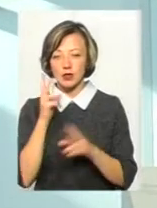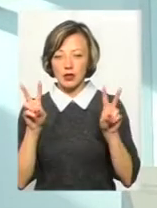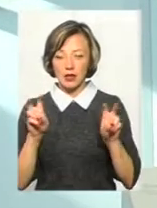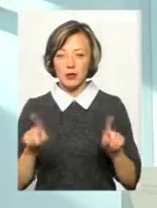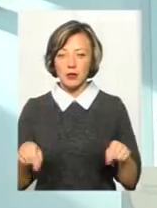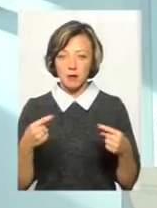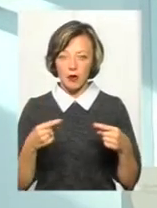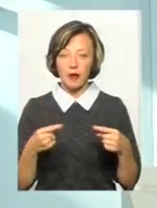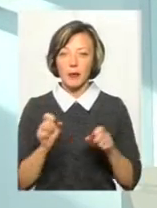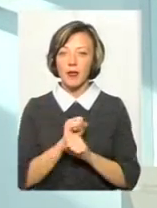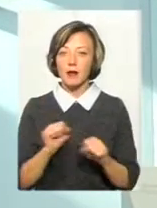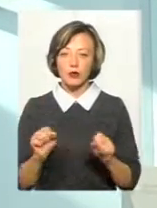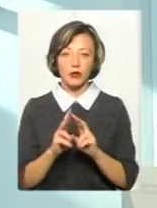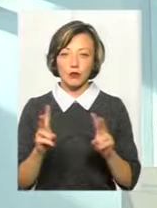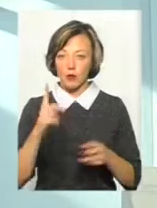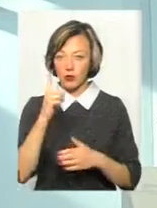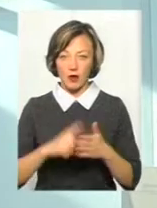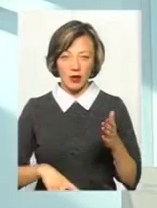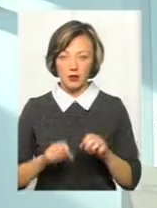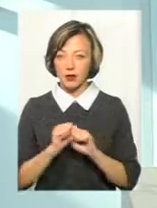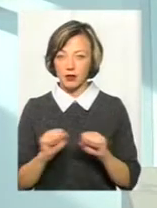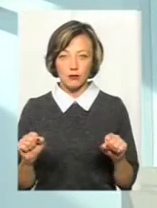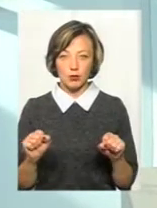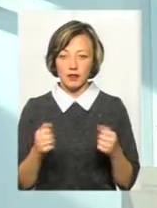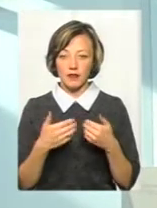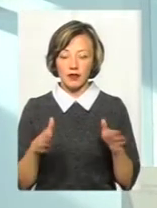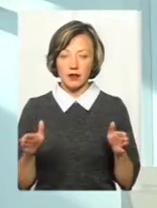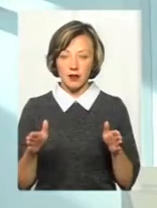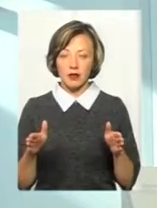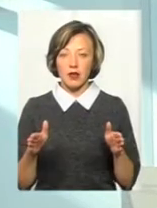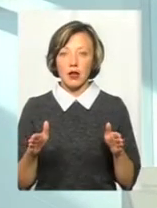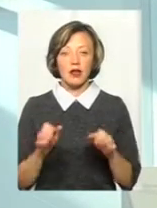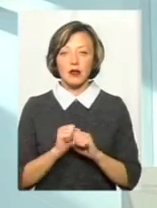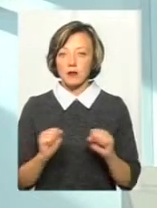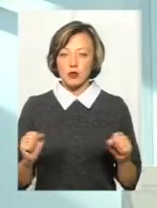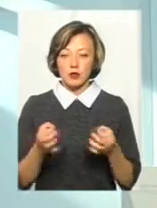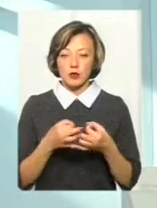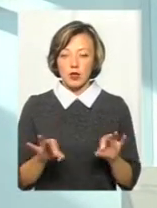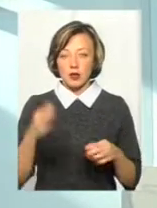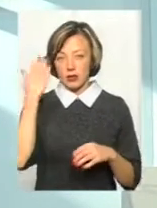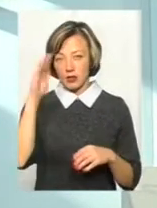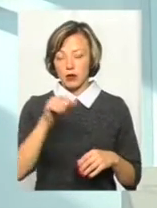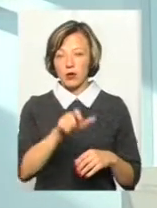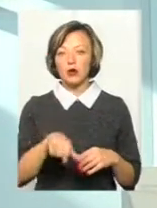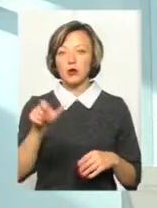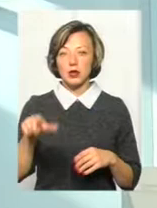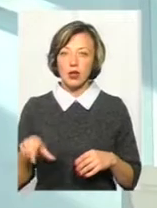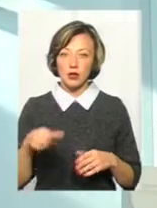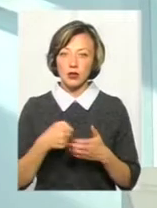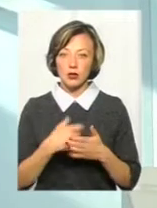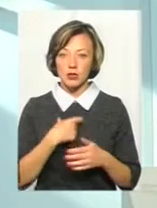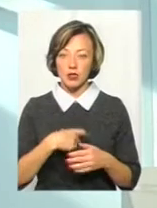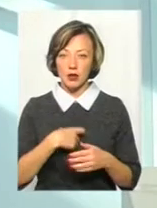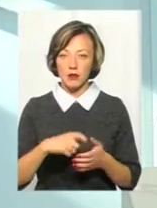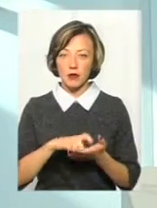піднімаємо. Не можна нікому довіряти, не можна відкривати дверей, не можна пускати незнайомих людей до себе